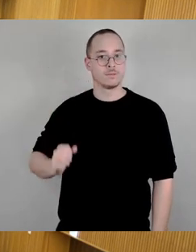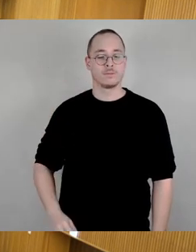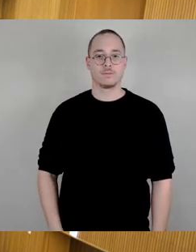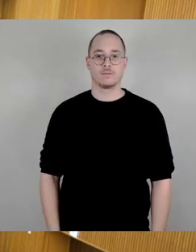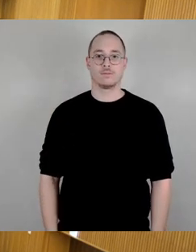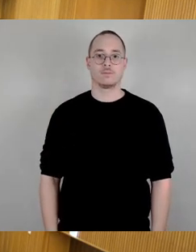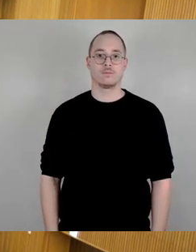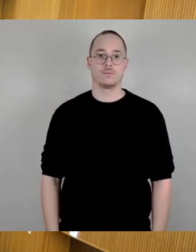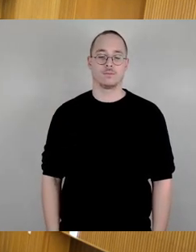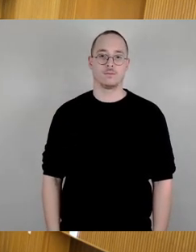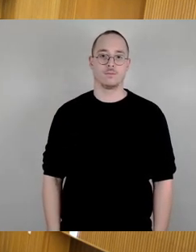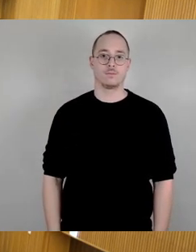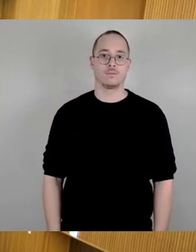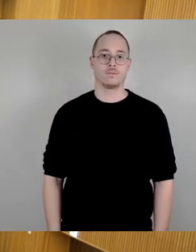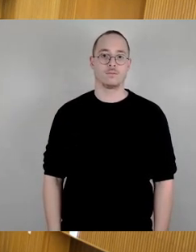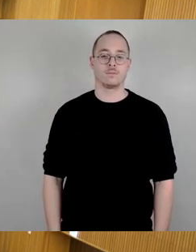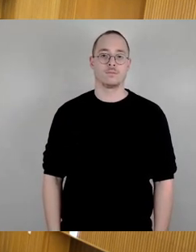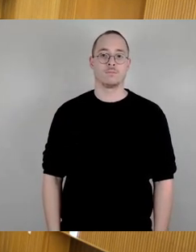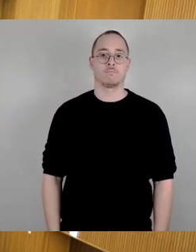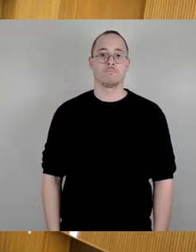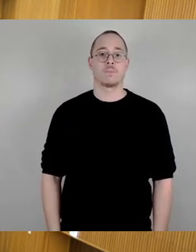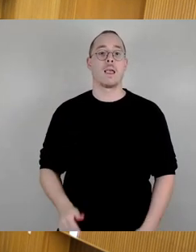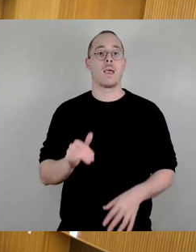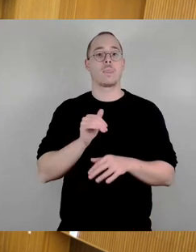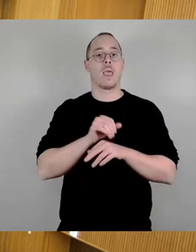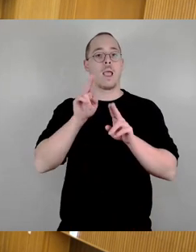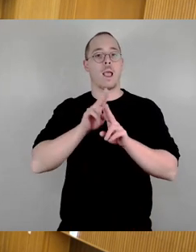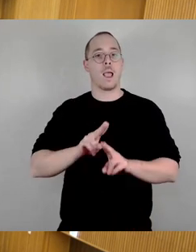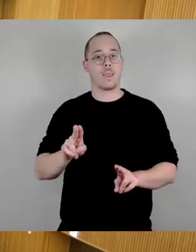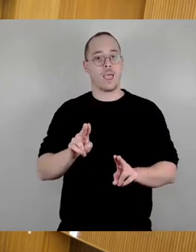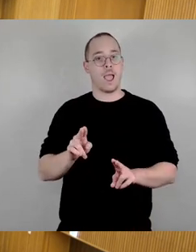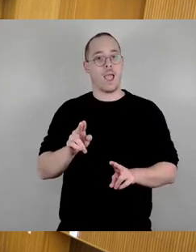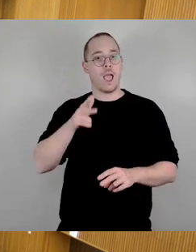Frau Bürgermeister, liebe Stadträtinnen und Stadträte,